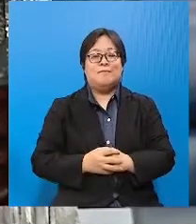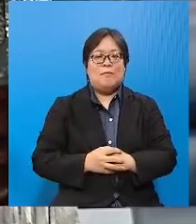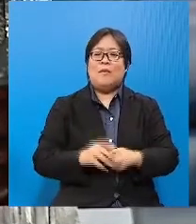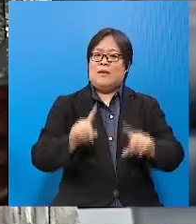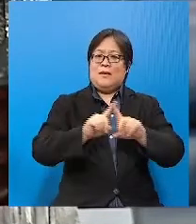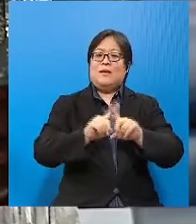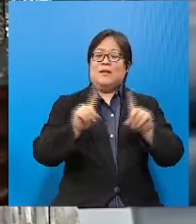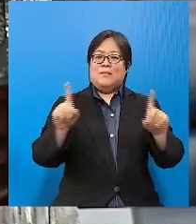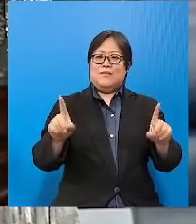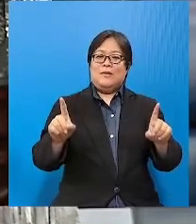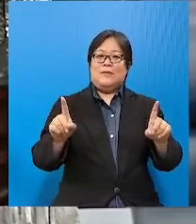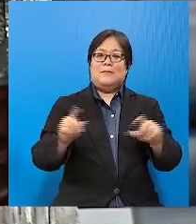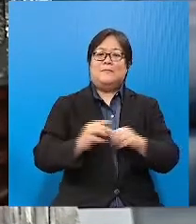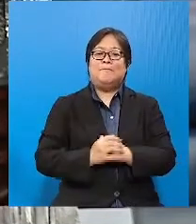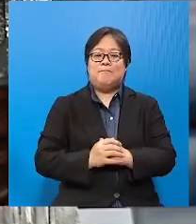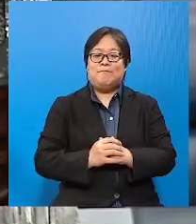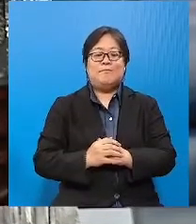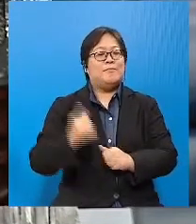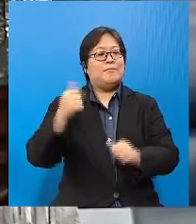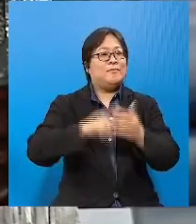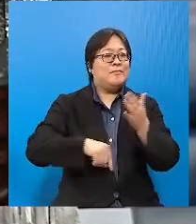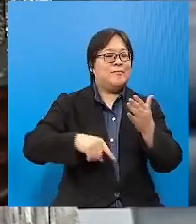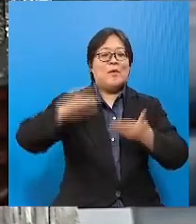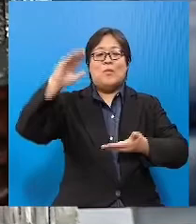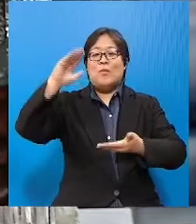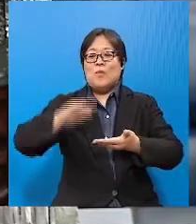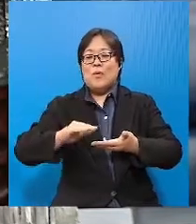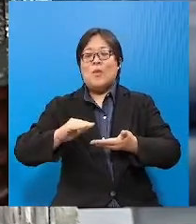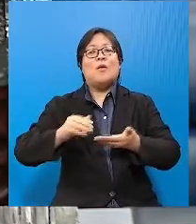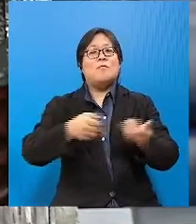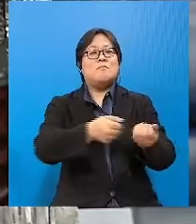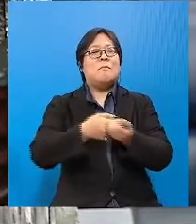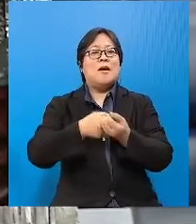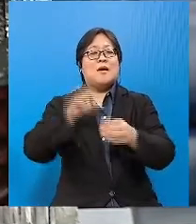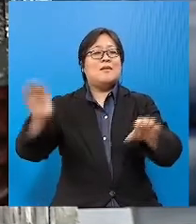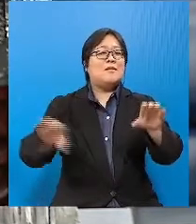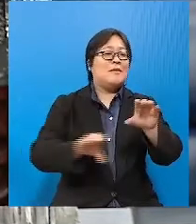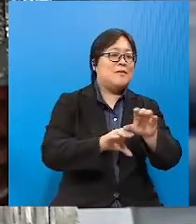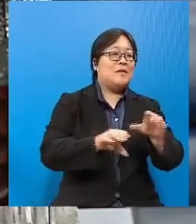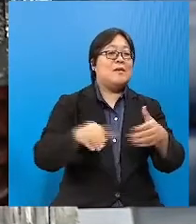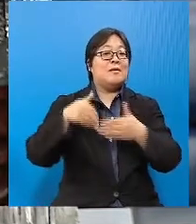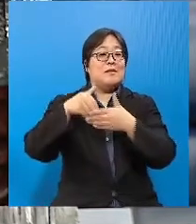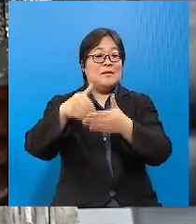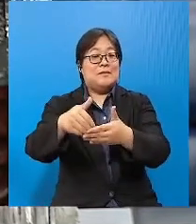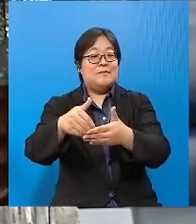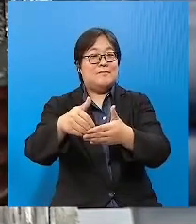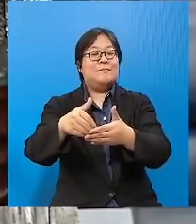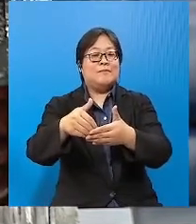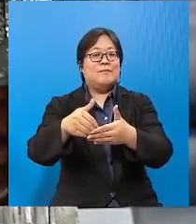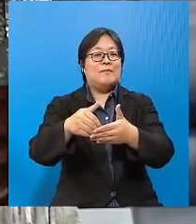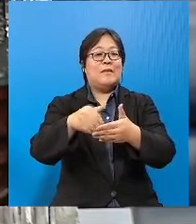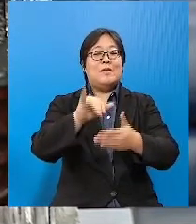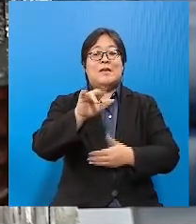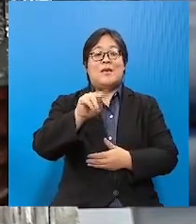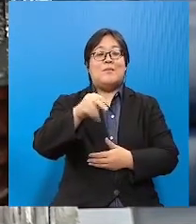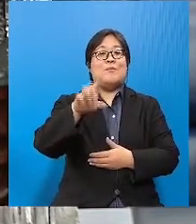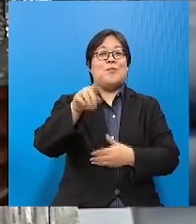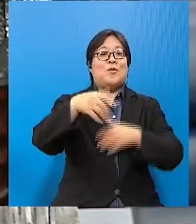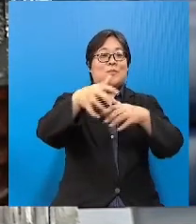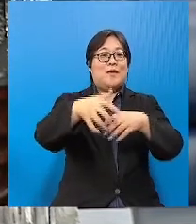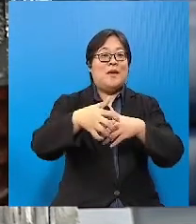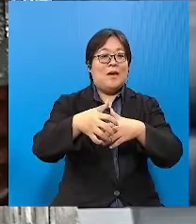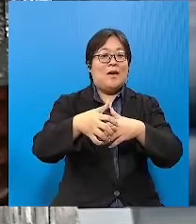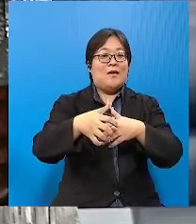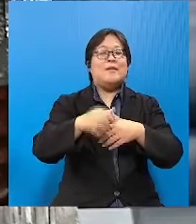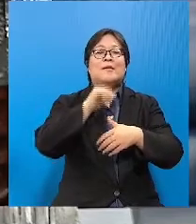Walaubagaimanapun, sebarang pengurangan atau penarikan bantuan subsidi dan insentif input pertanian secara drastik